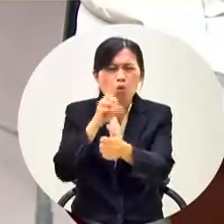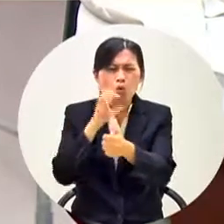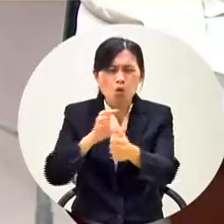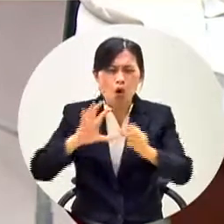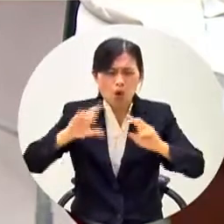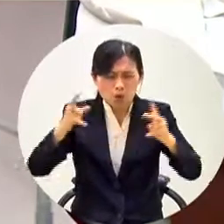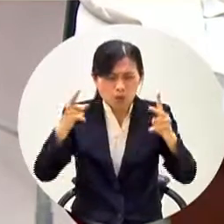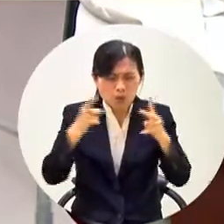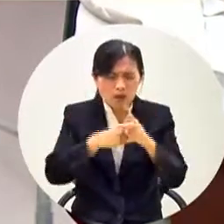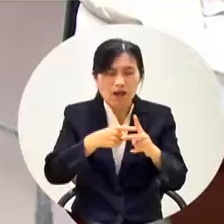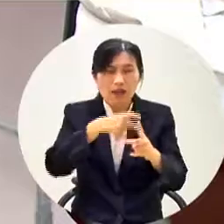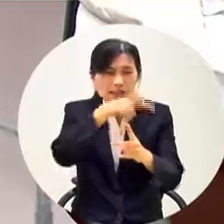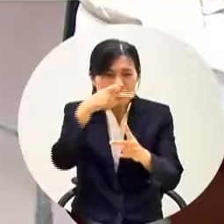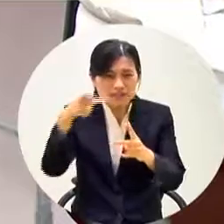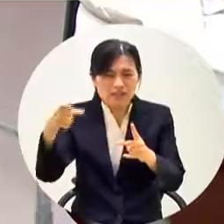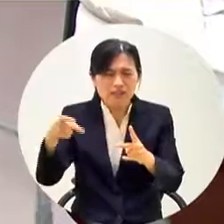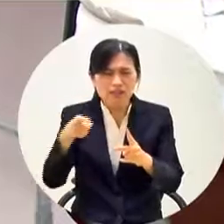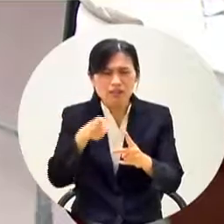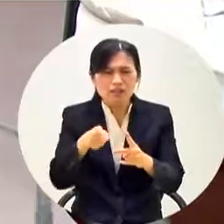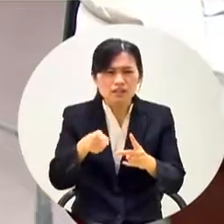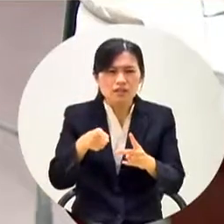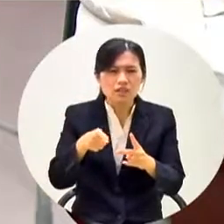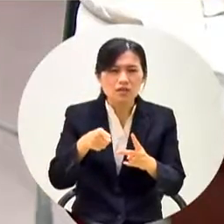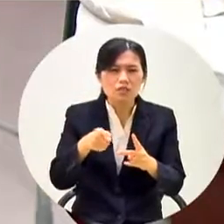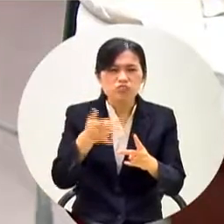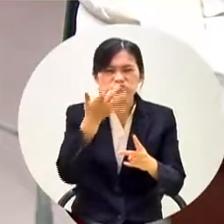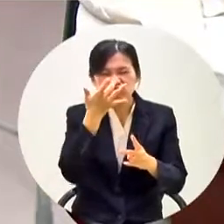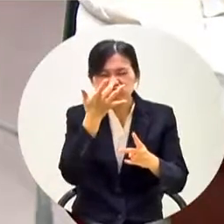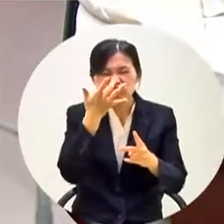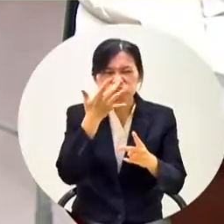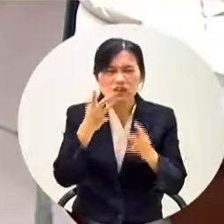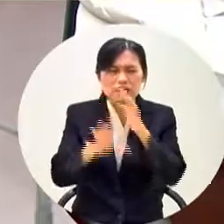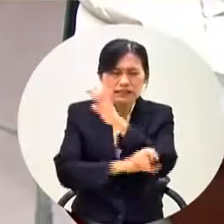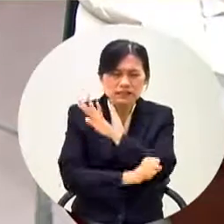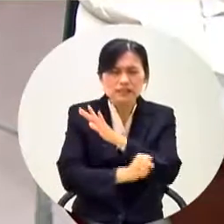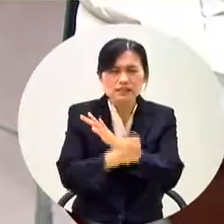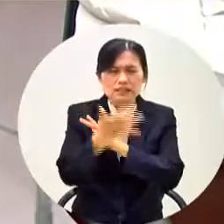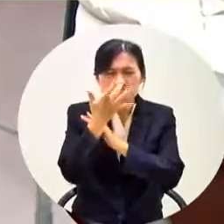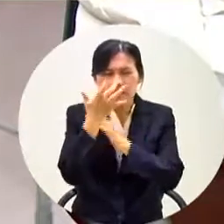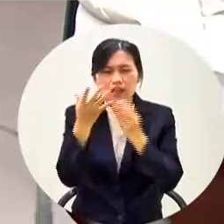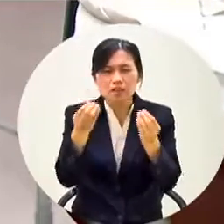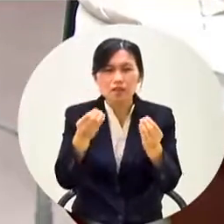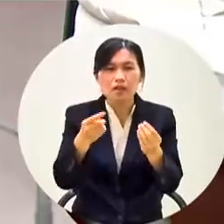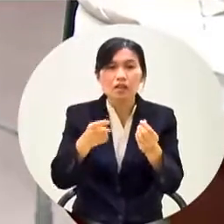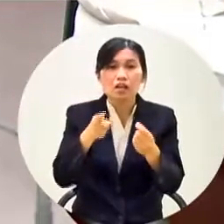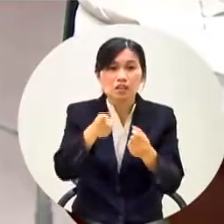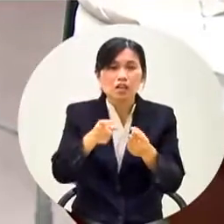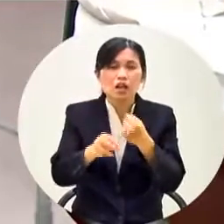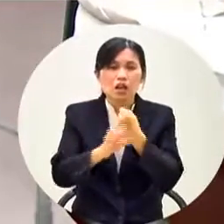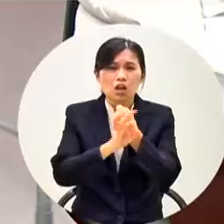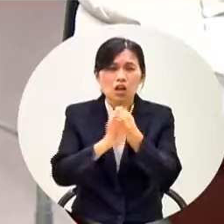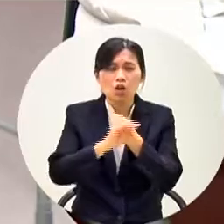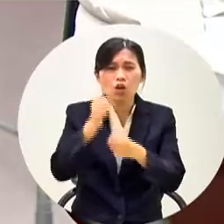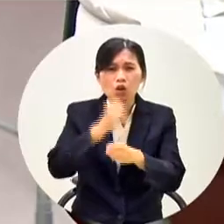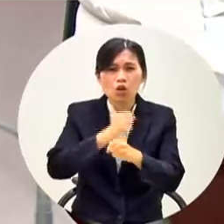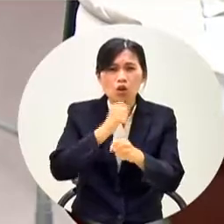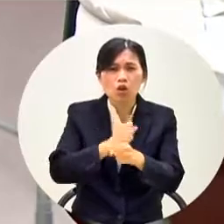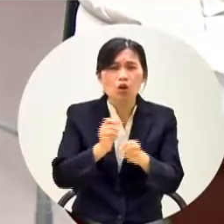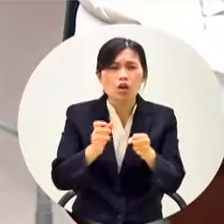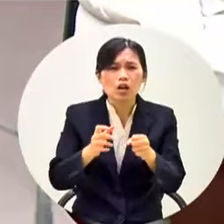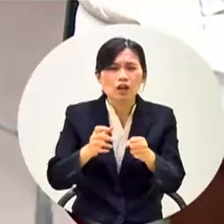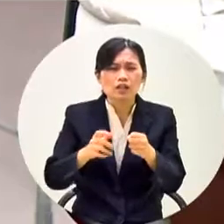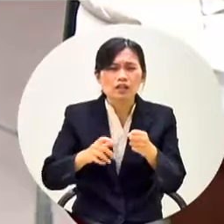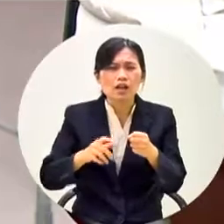小啊他們還沒有什麼法學基礎的都是大家你們的實驗計畫也是這樣啦沒有教到什麼文法啦